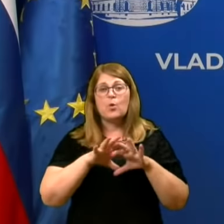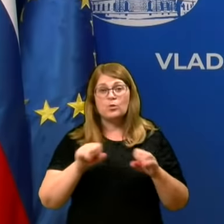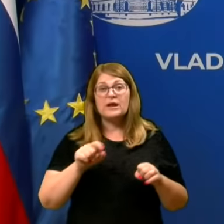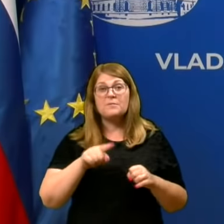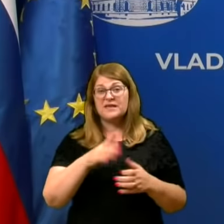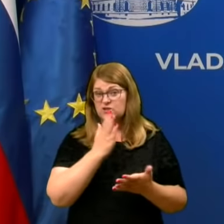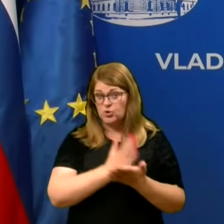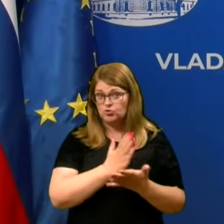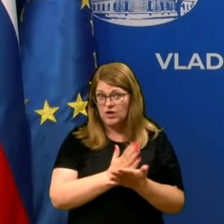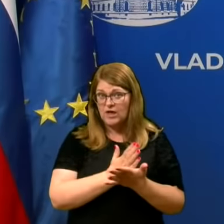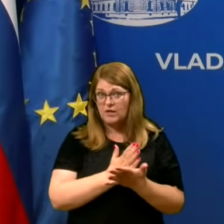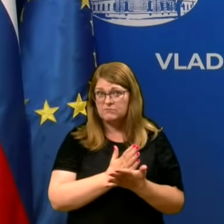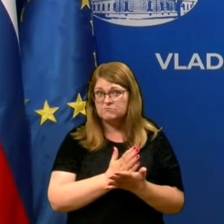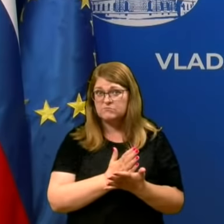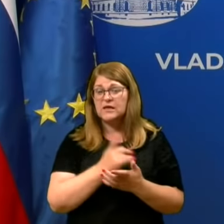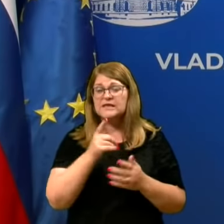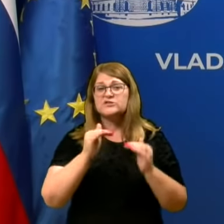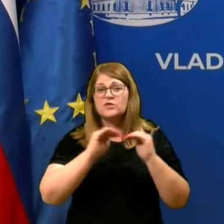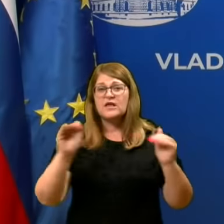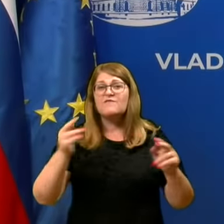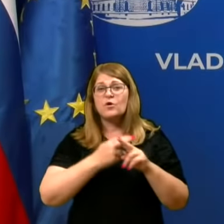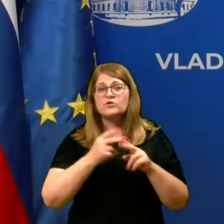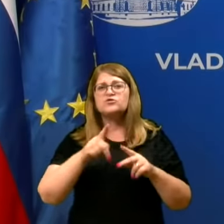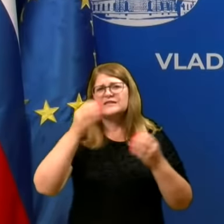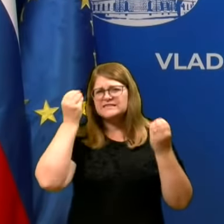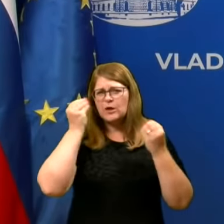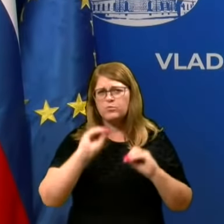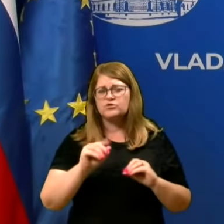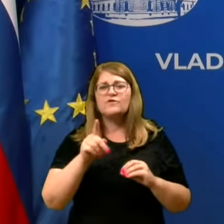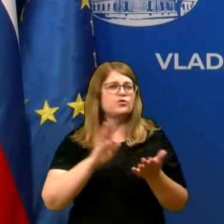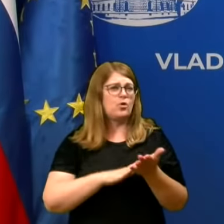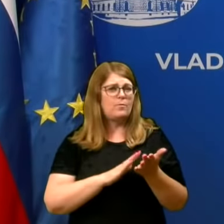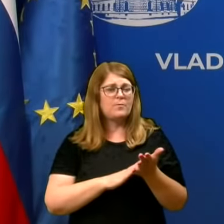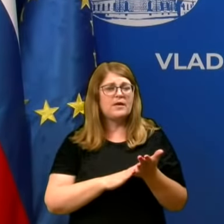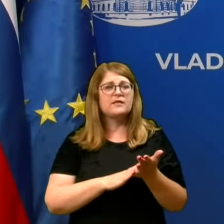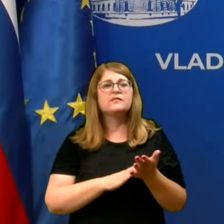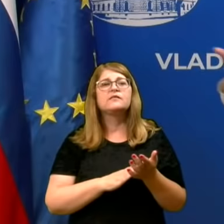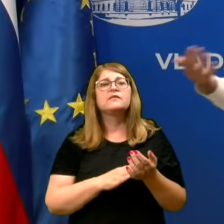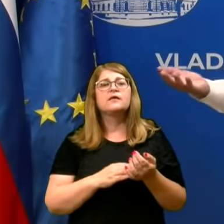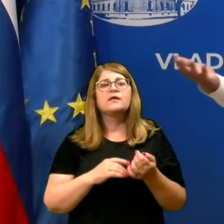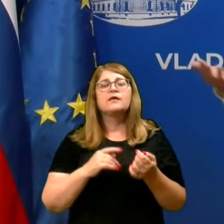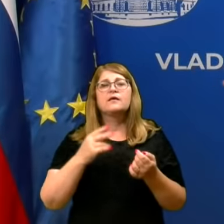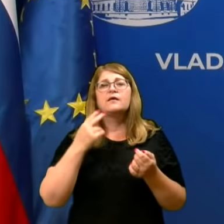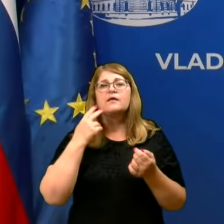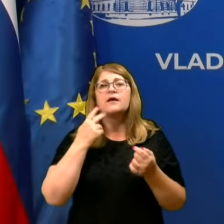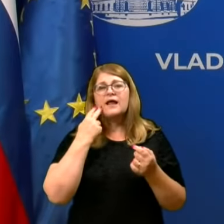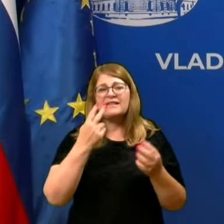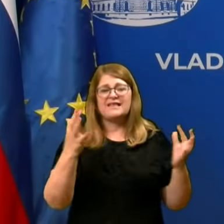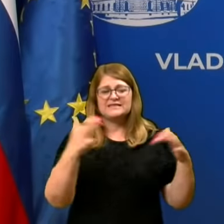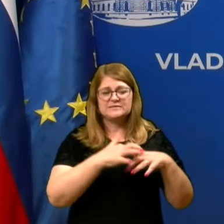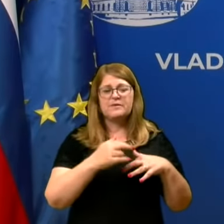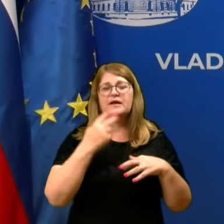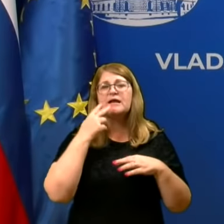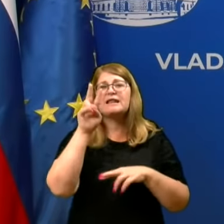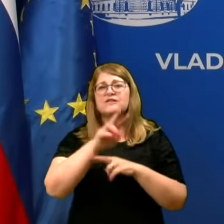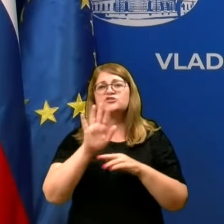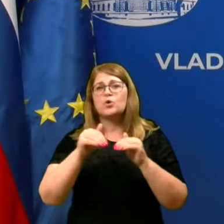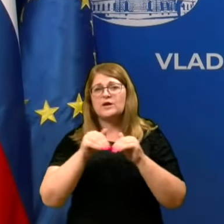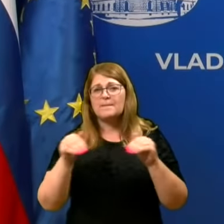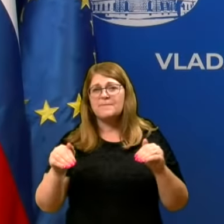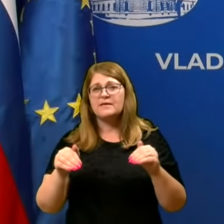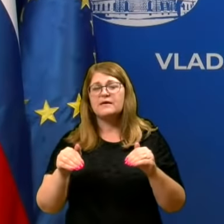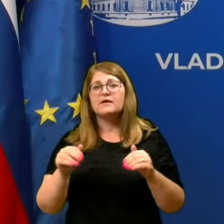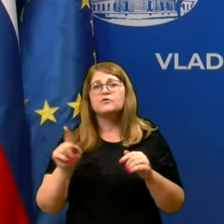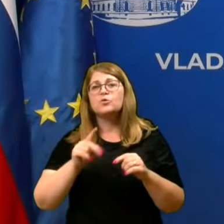pa so in so na nivoju države, se upoštevajo. To pomeni okoli zbiran, to pomeni glede nadzor na mejah in to